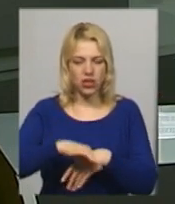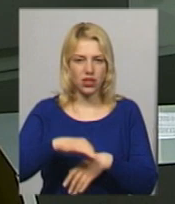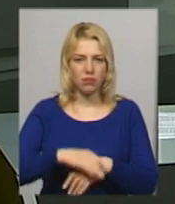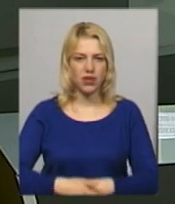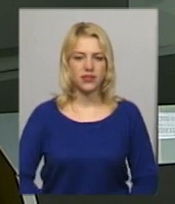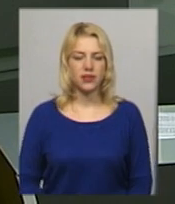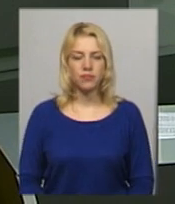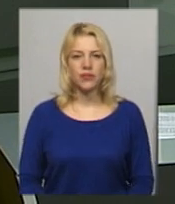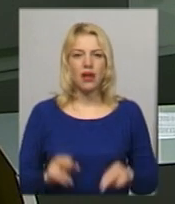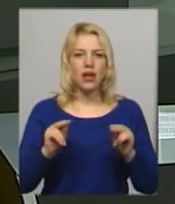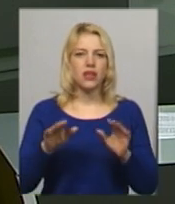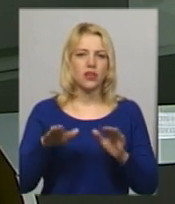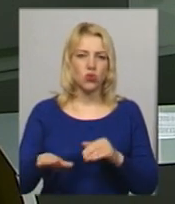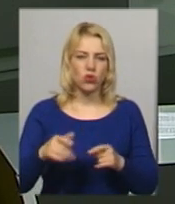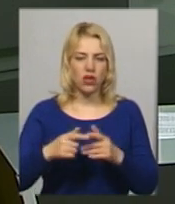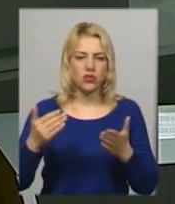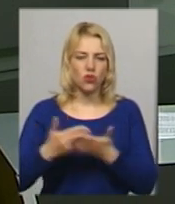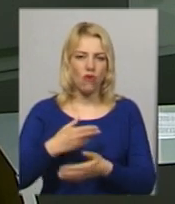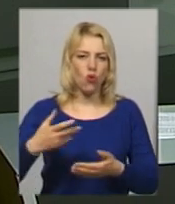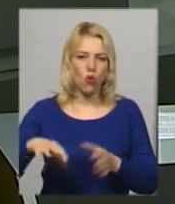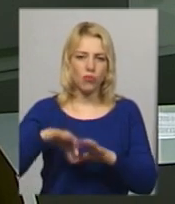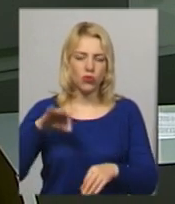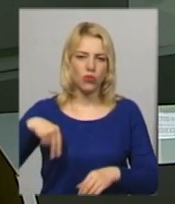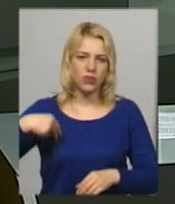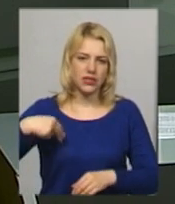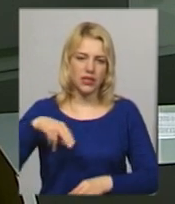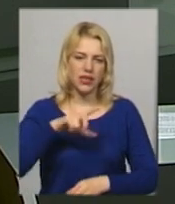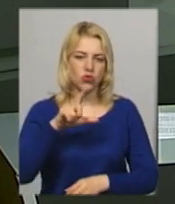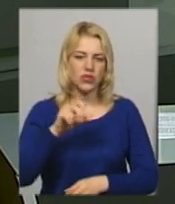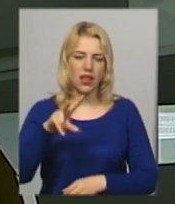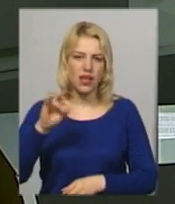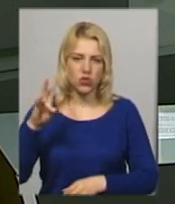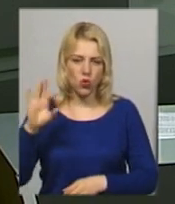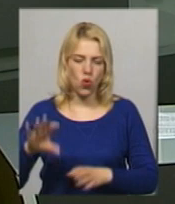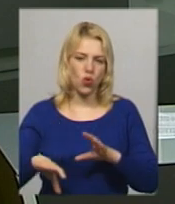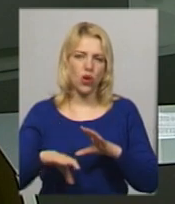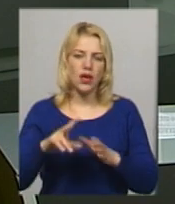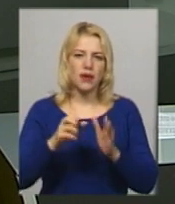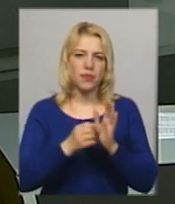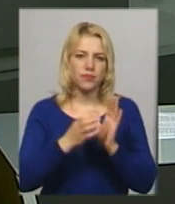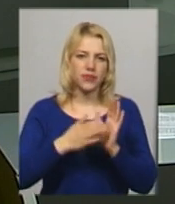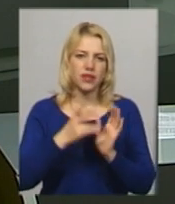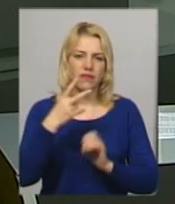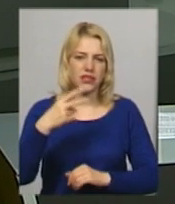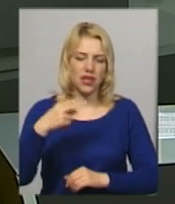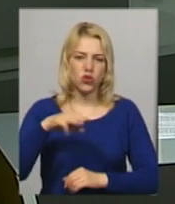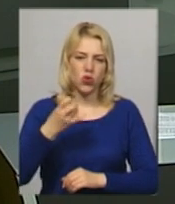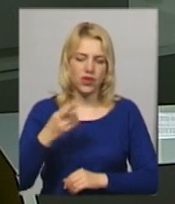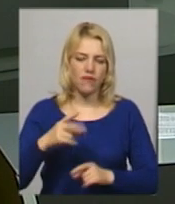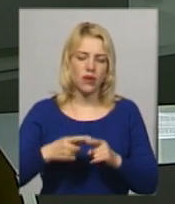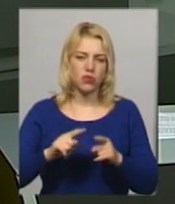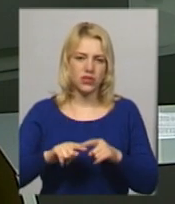новообраного президента Володимира Зеленського запланували на 20 травня. За це проголосували 315 парламентарів.